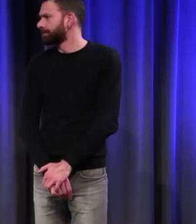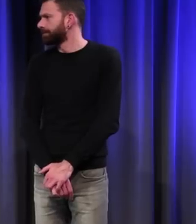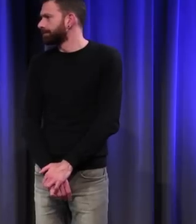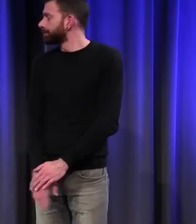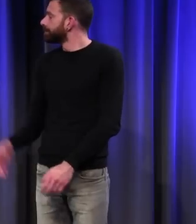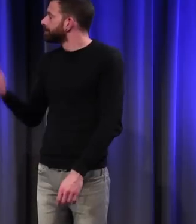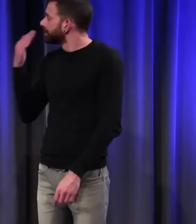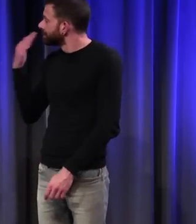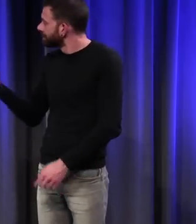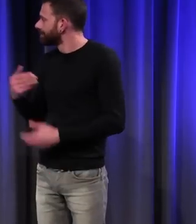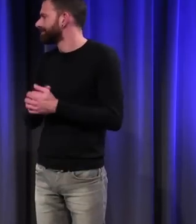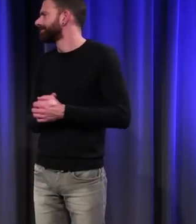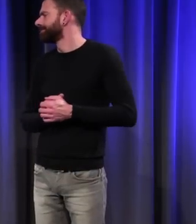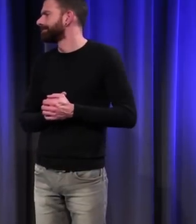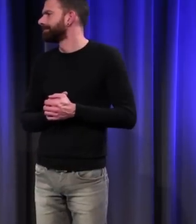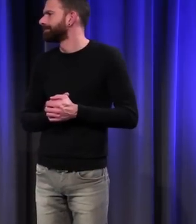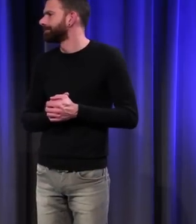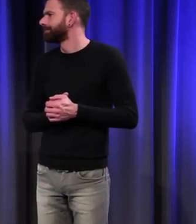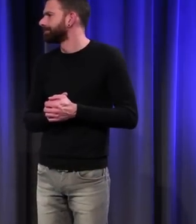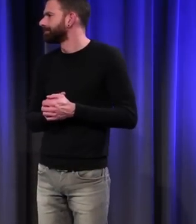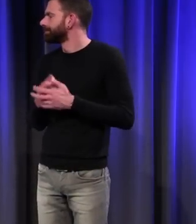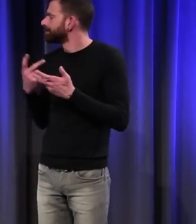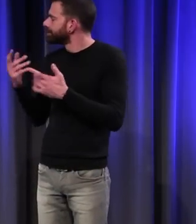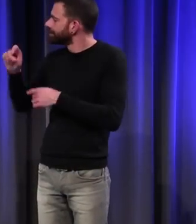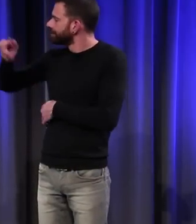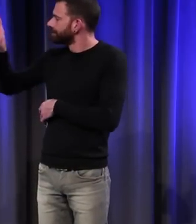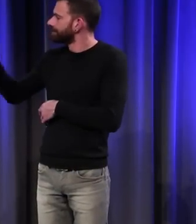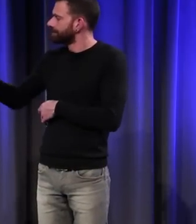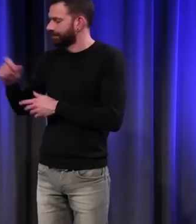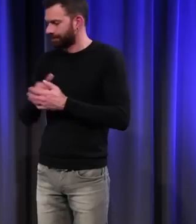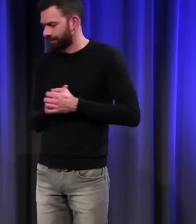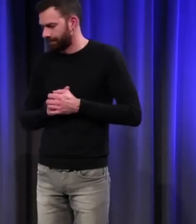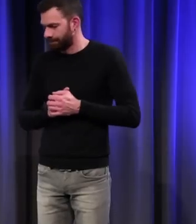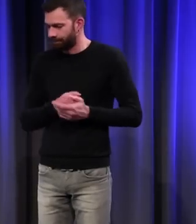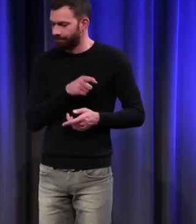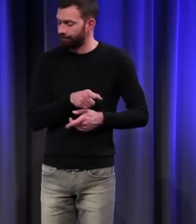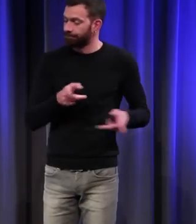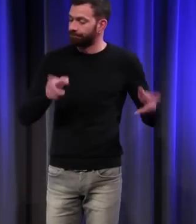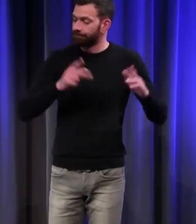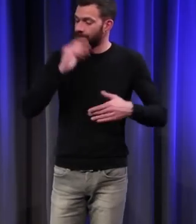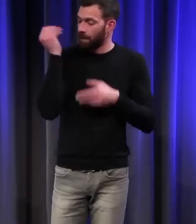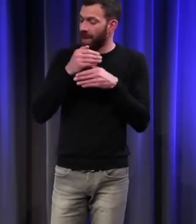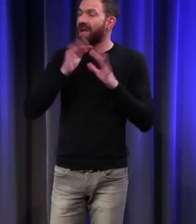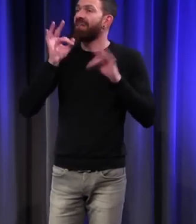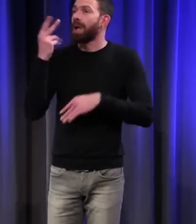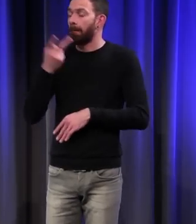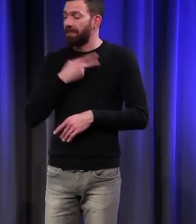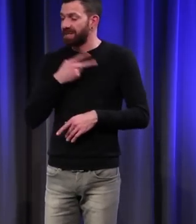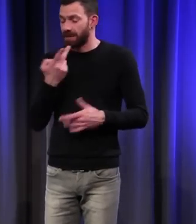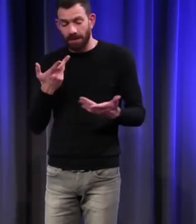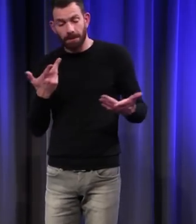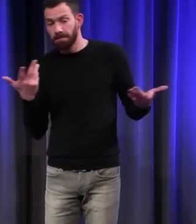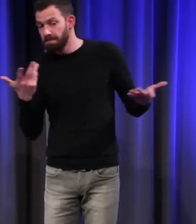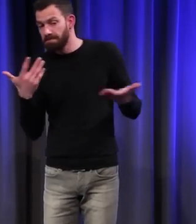Bonsoir, M. Pastorot. Je voudrais vous poser une petite question. Où en est-on au Moyen-Âge au point de vue de la médecine ?